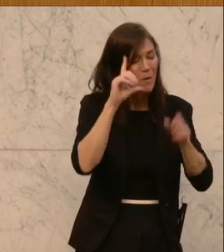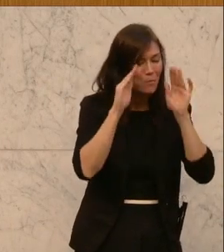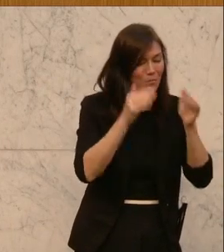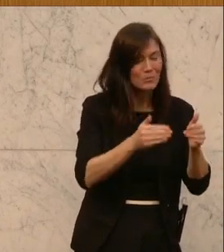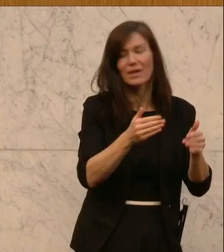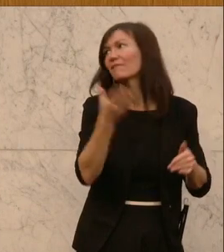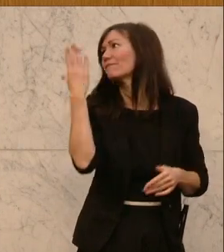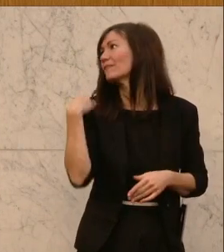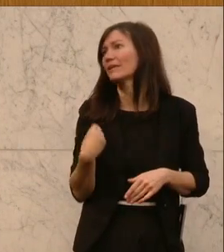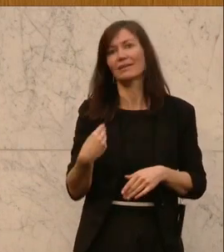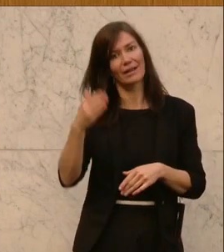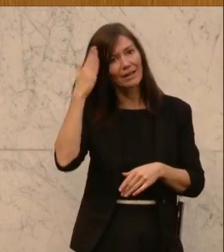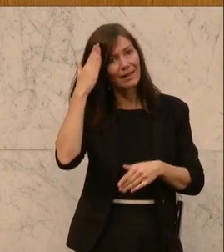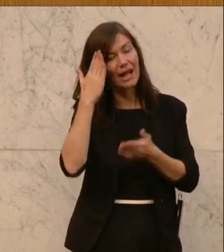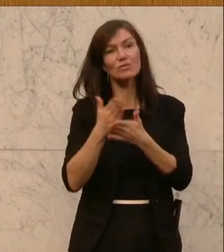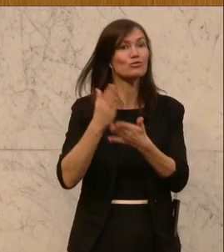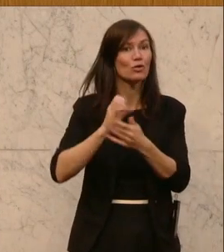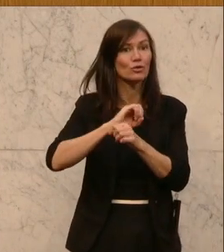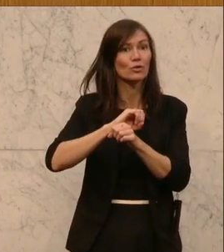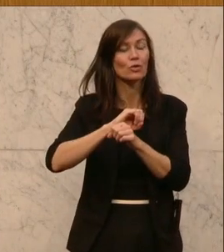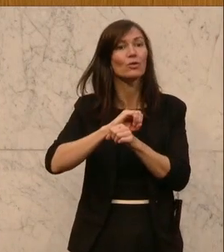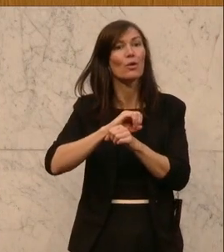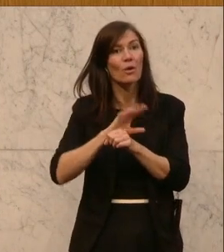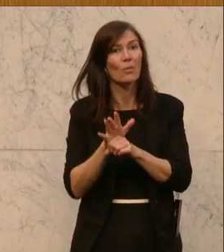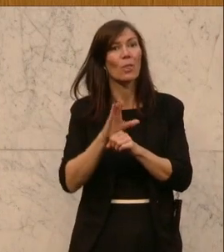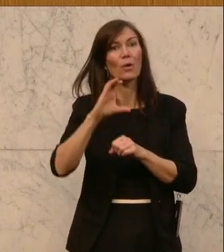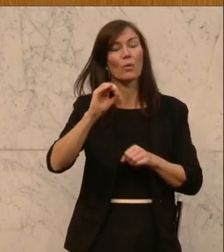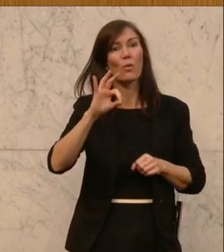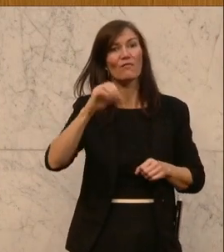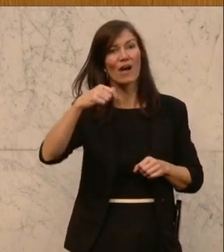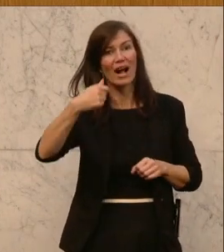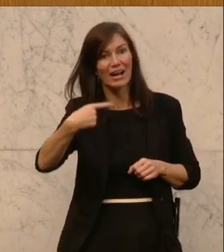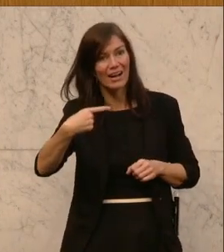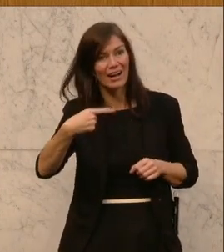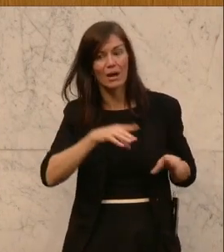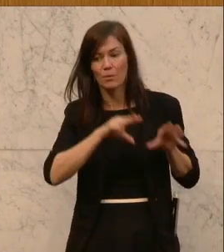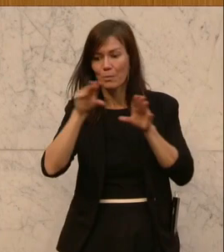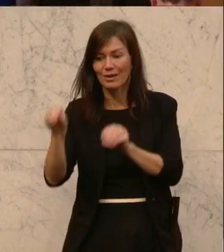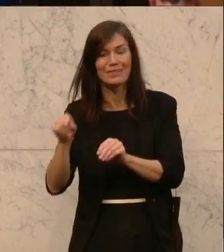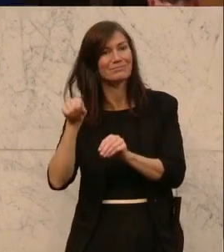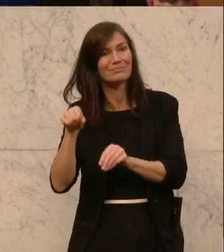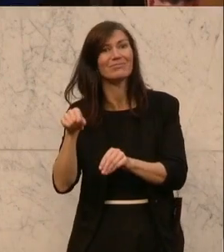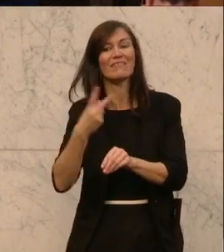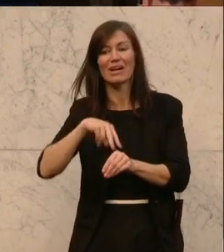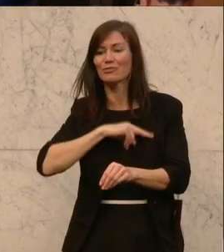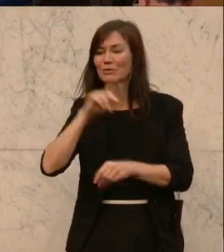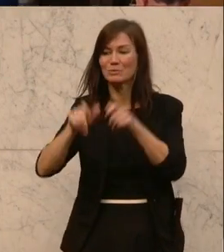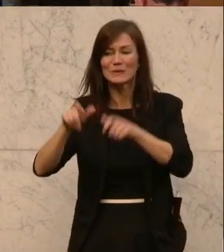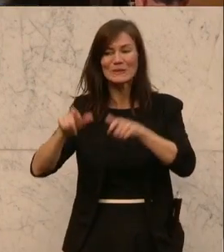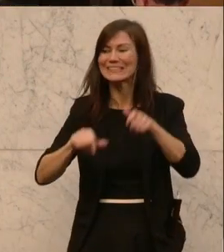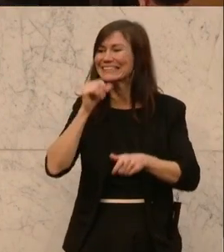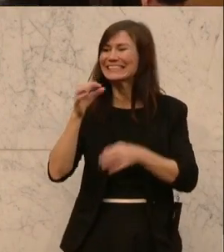Fehler wiederholt, die wir leider schon kennen, aus der Kofag. Man gibt die Förderabwicklung in Hände, die dafür eigentlich nicht wirklich